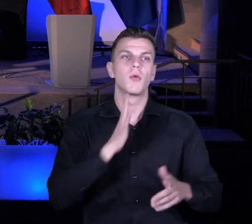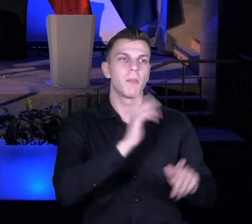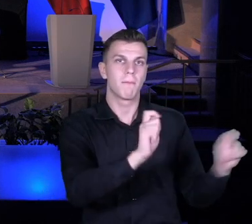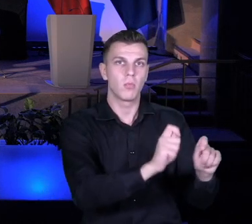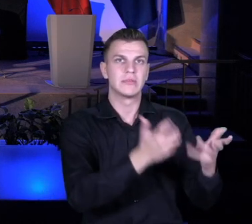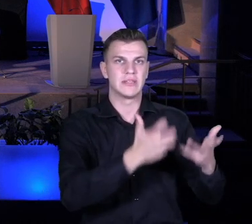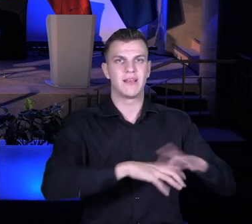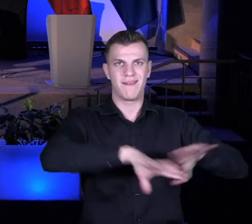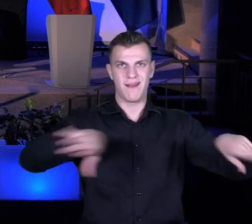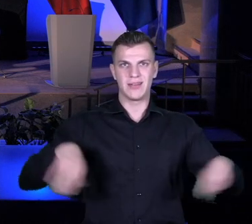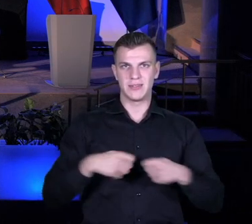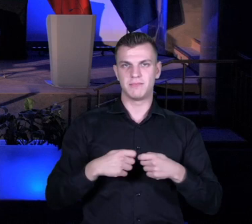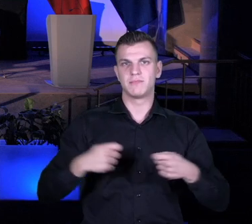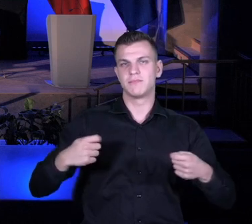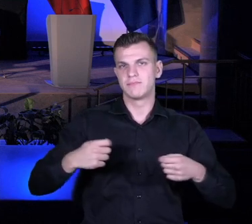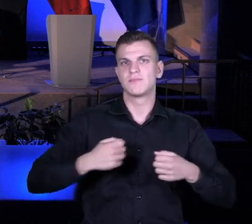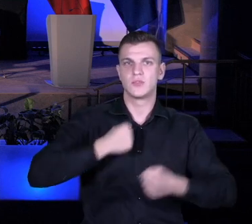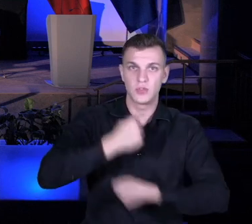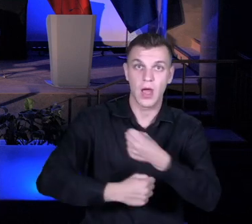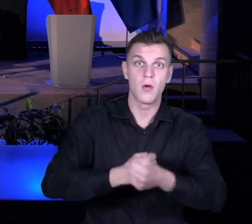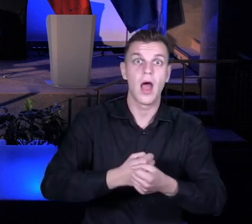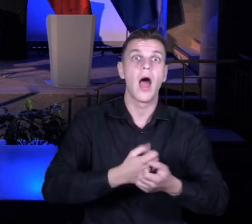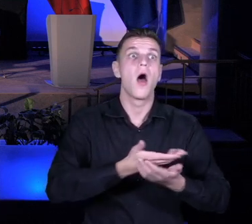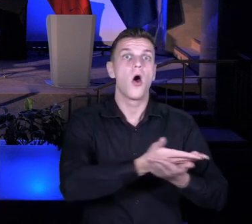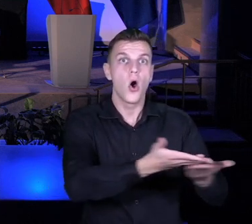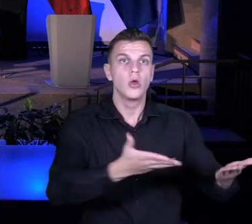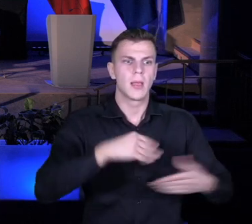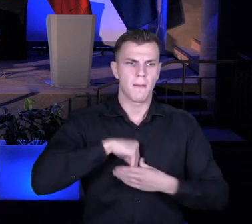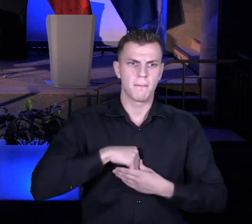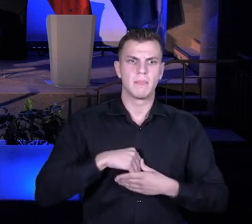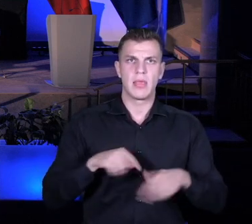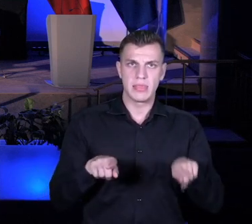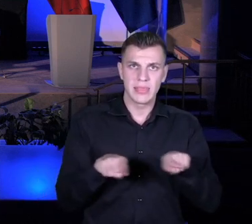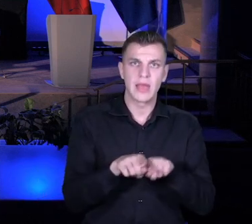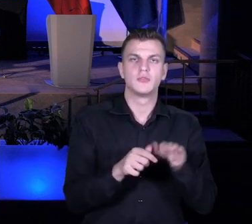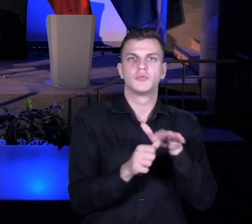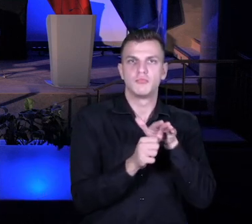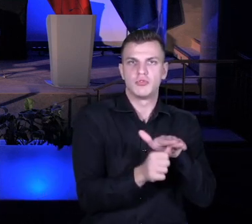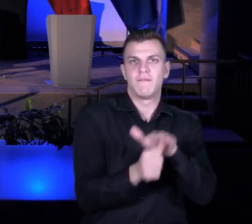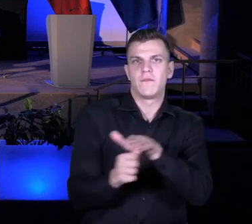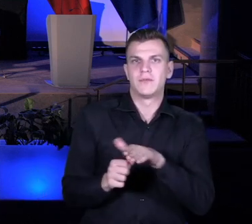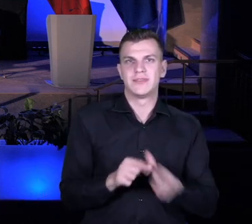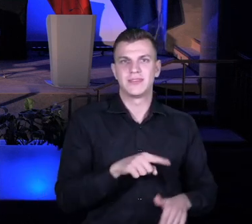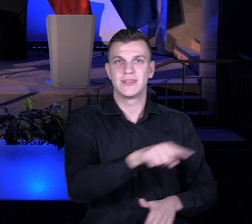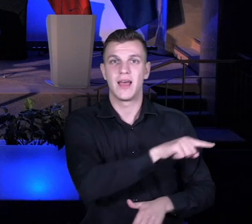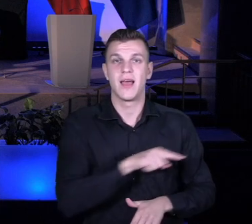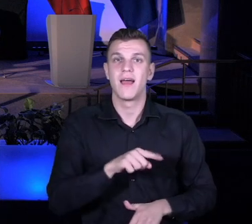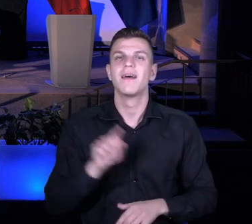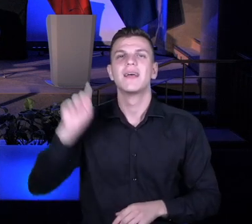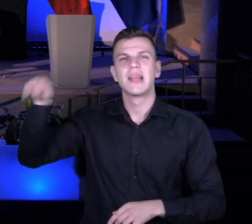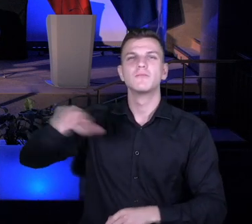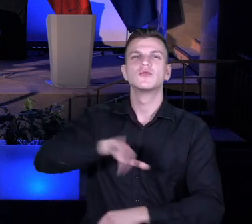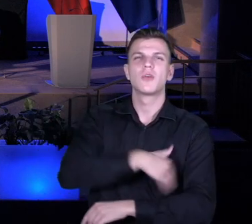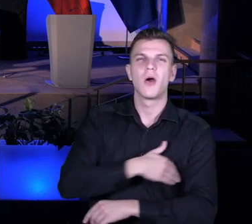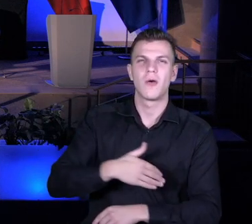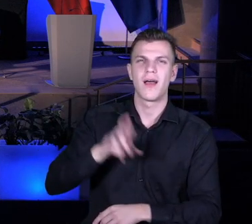ludzi, którzy stają się przywódcami. I nauczyciele w Radowie Małym w pewnych momentach swojej pracy zawodowej